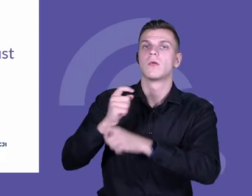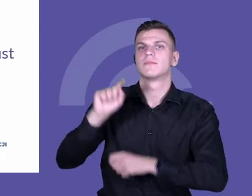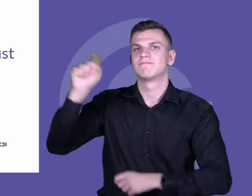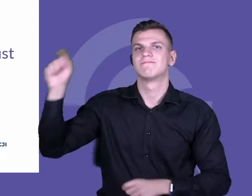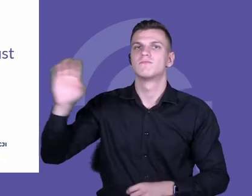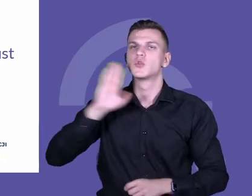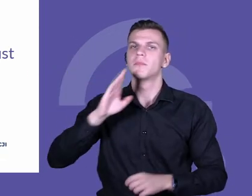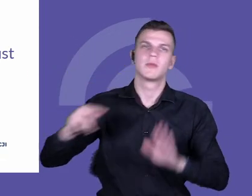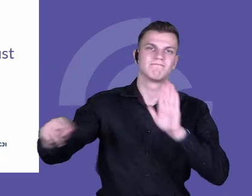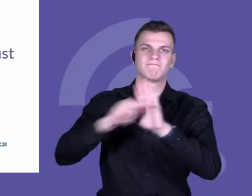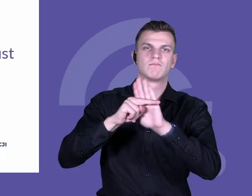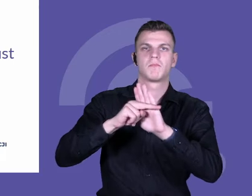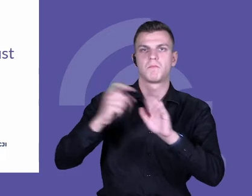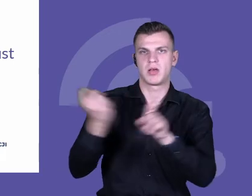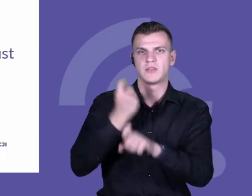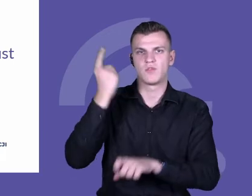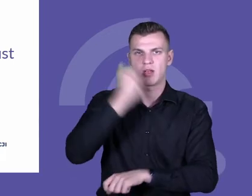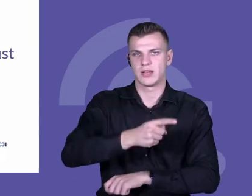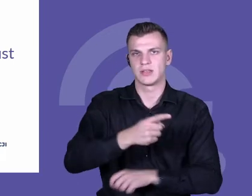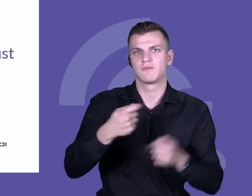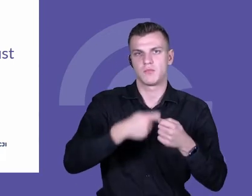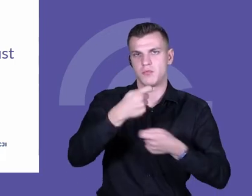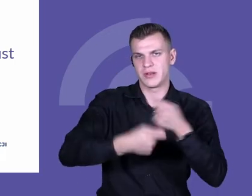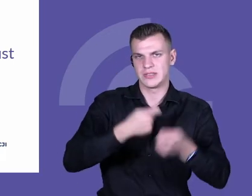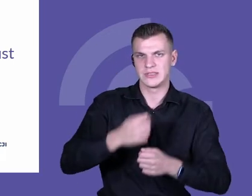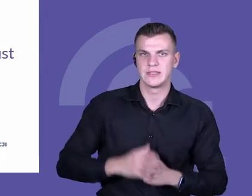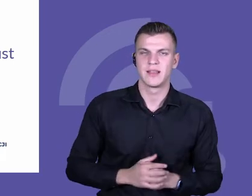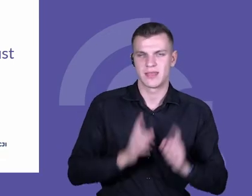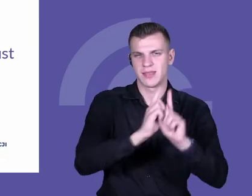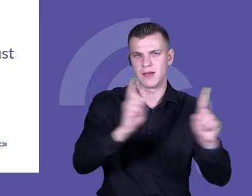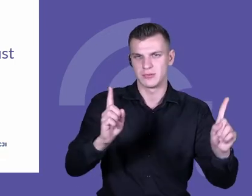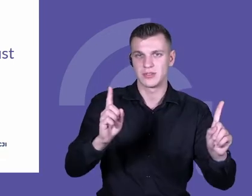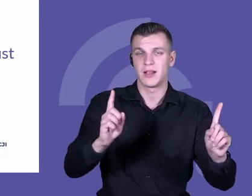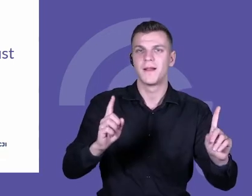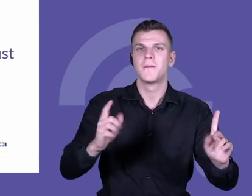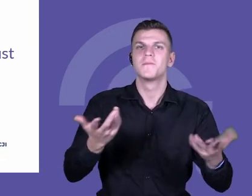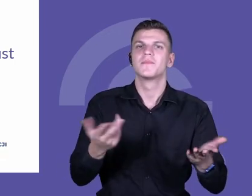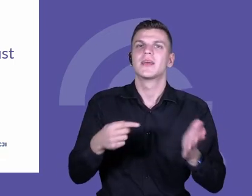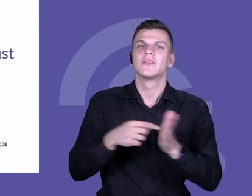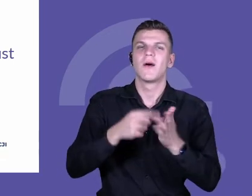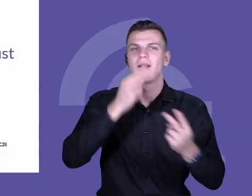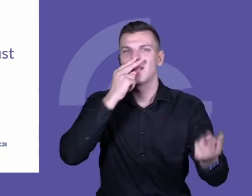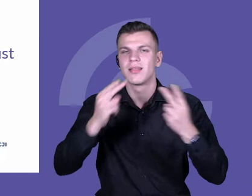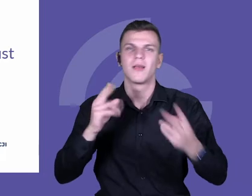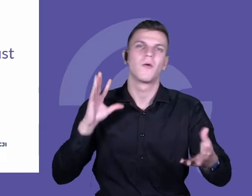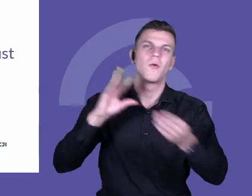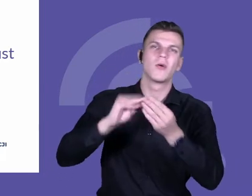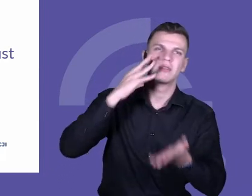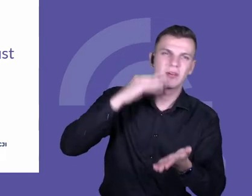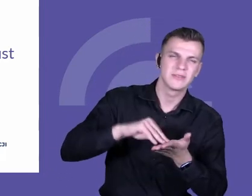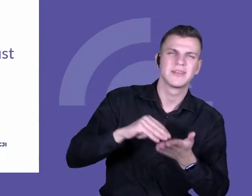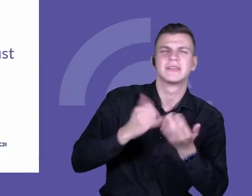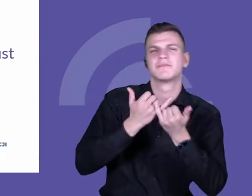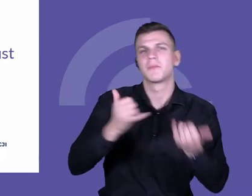częścią polityki działania w zakresie współpracy nauczycieli. To, co widzimy w naszych doświadczeniach, w różnych obszarach i w literaturze,